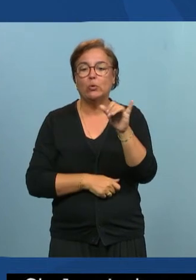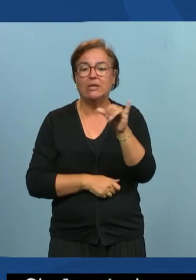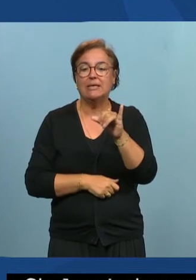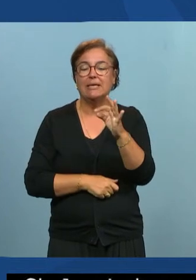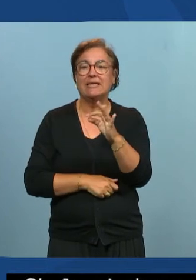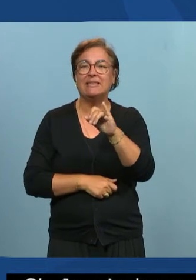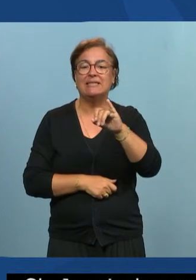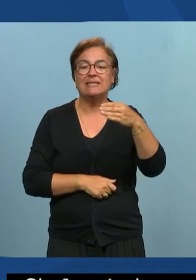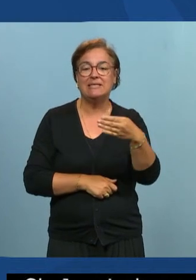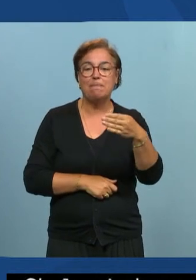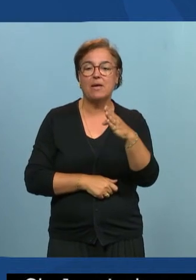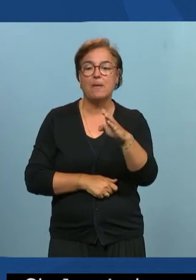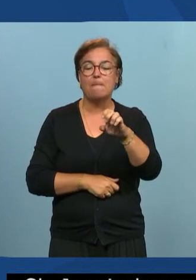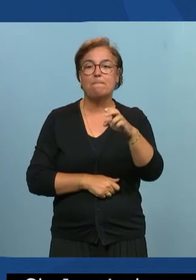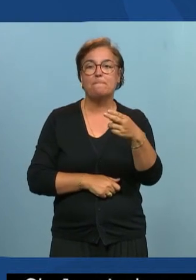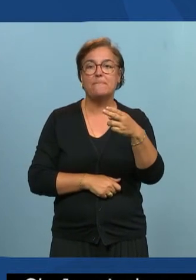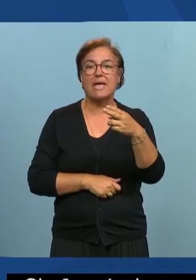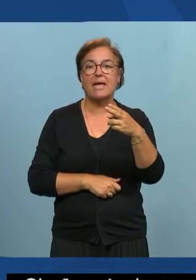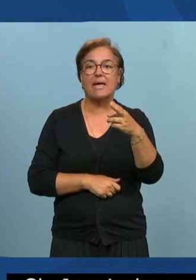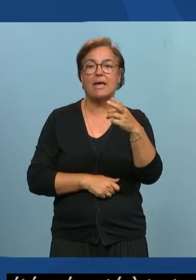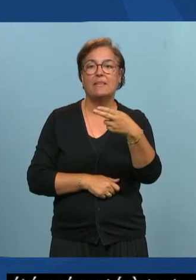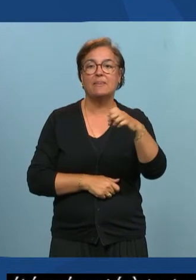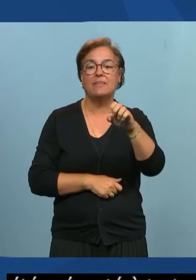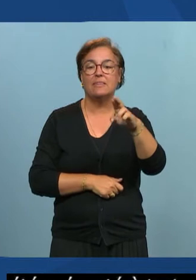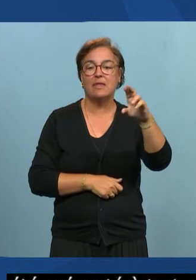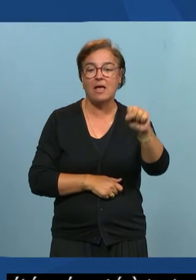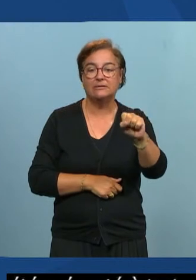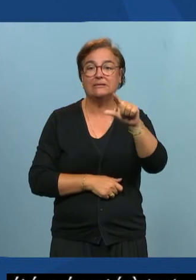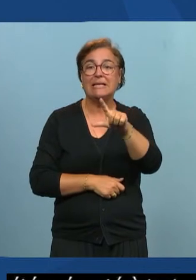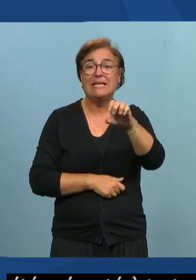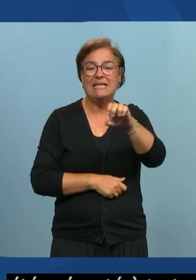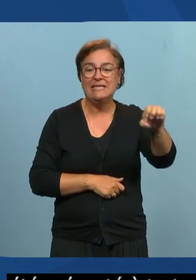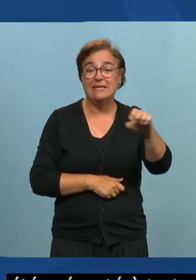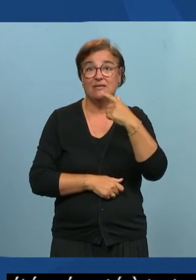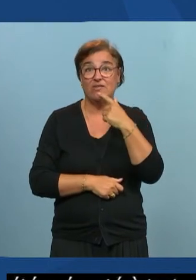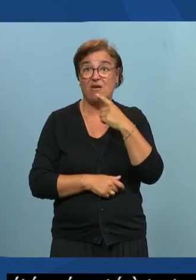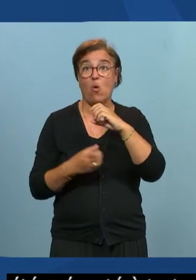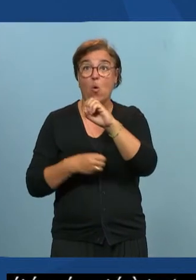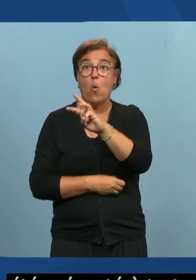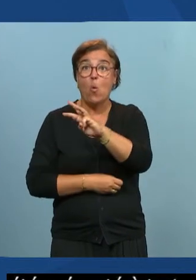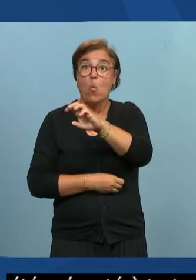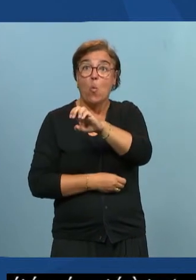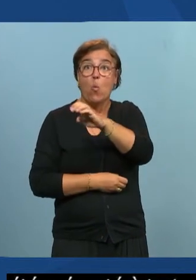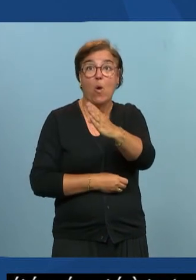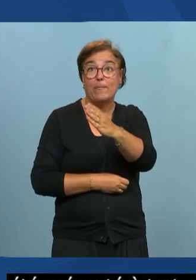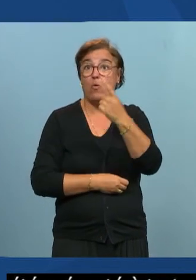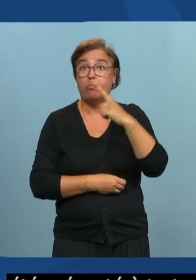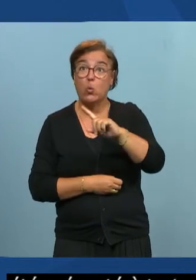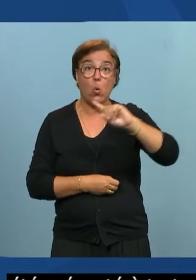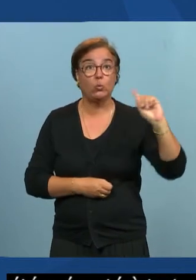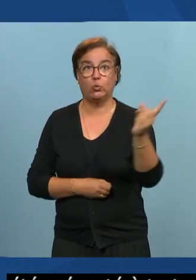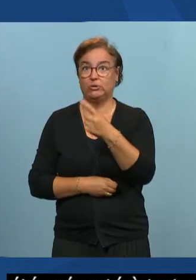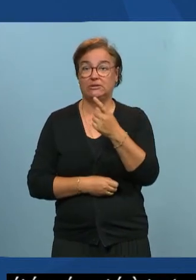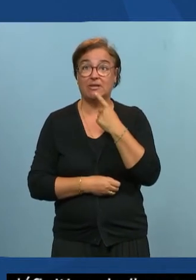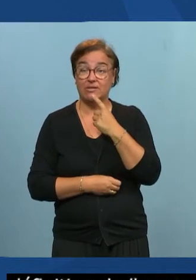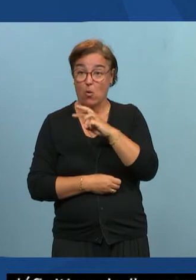qui est en fait le premier principe du W3C, qui était la notion de web pour tous, et qui est le fait de mettre le web et